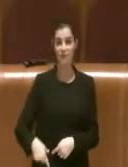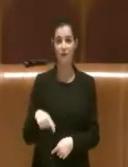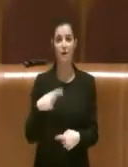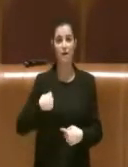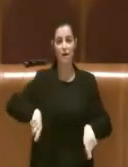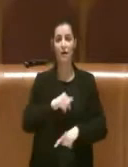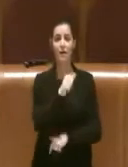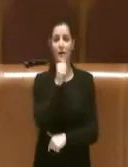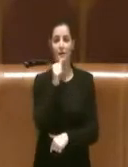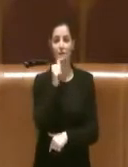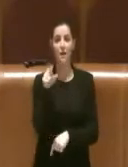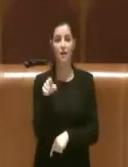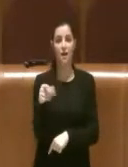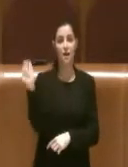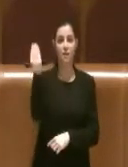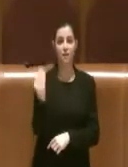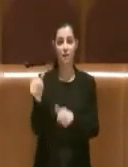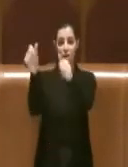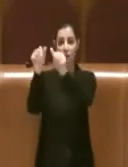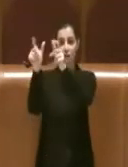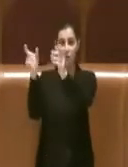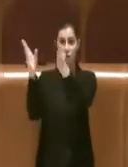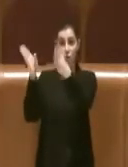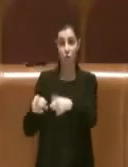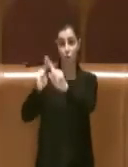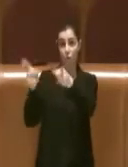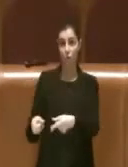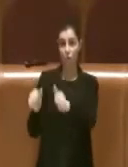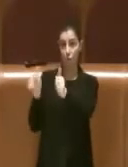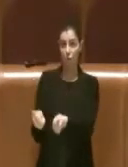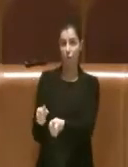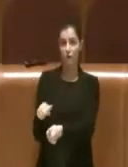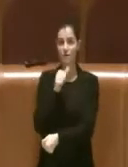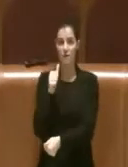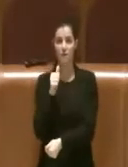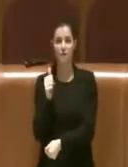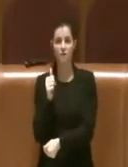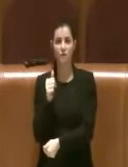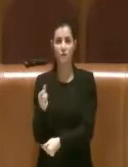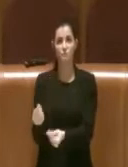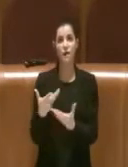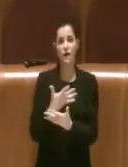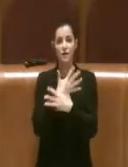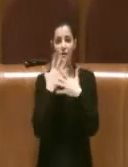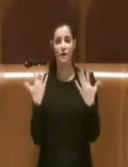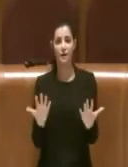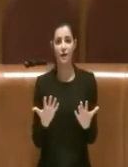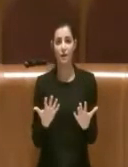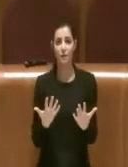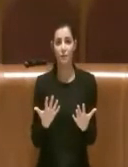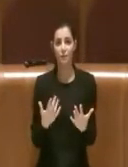necessità che lei faccia anche delle affermazioni o comunque che ci metta a conoscenza di quelle che sono